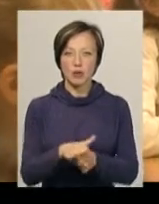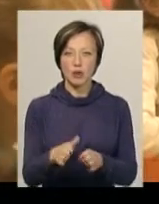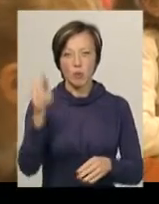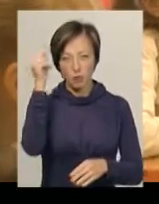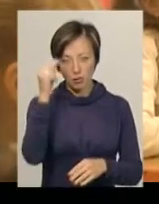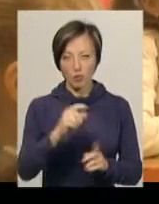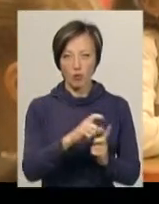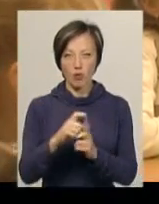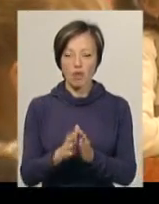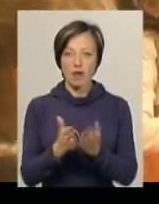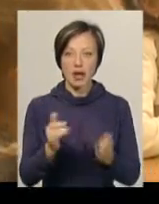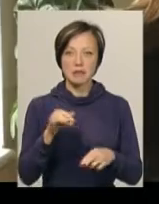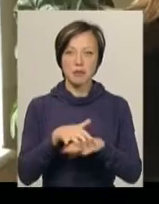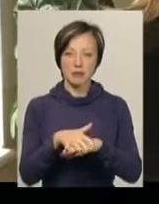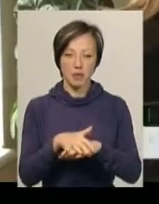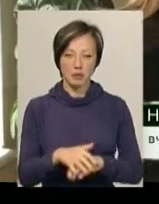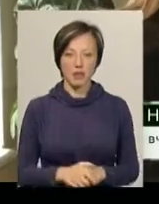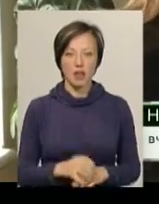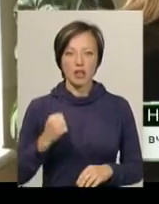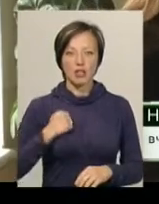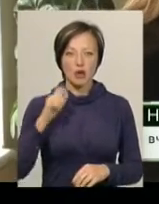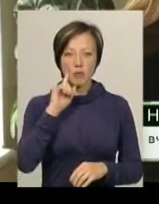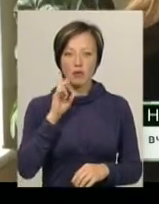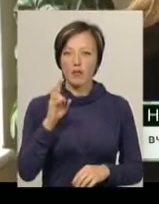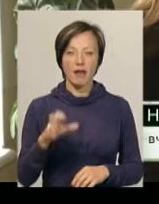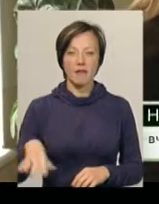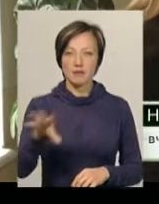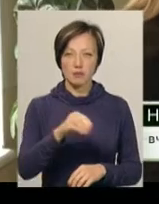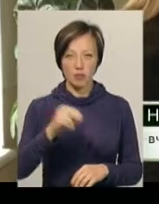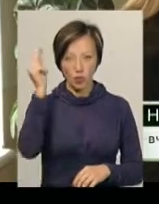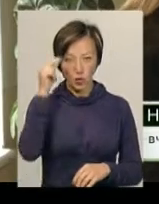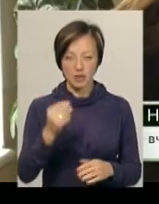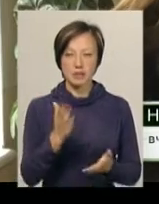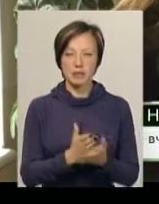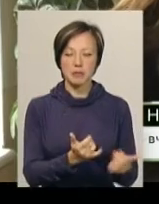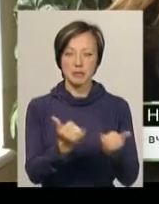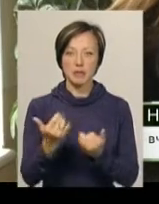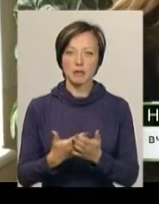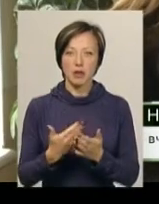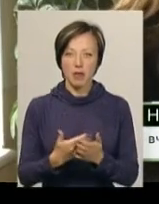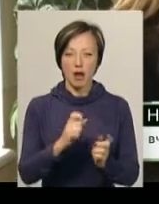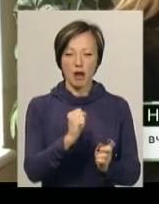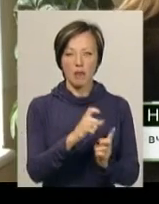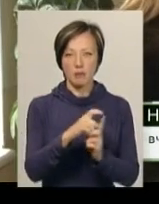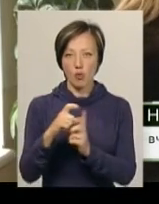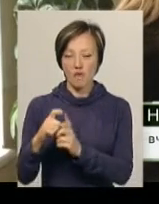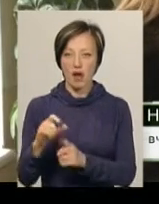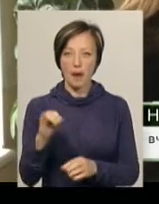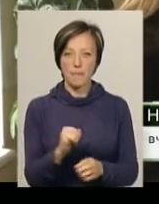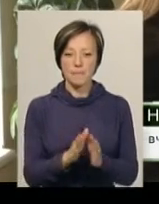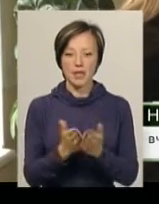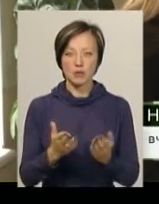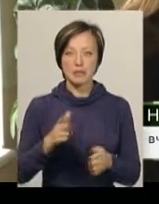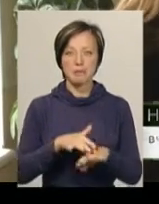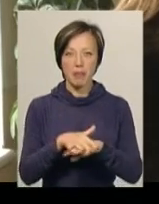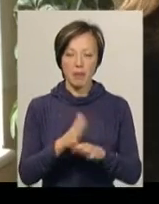букварем та посібником з математики. На жаль, поки що не для всіх ми уроків забезпечені, але, наприклад, букварики та підручники з математики